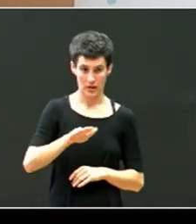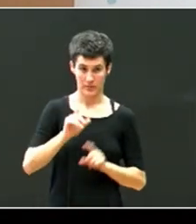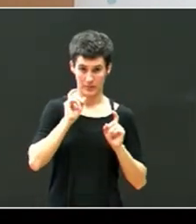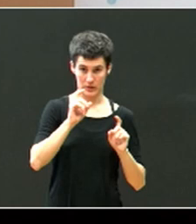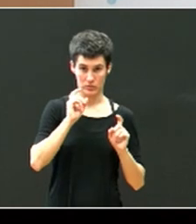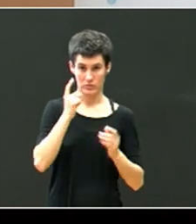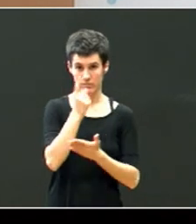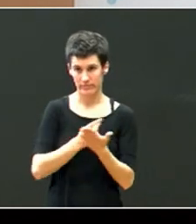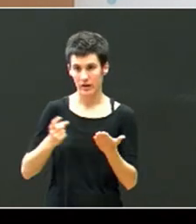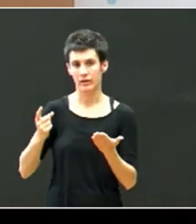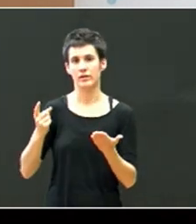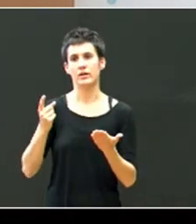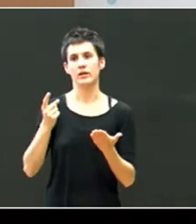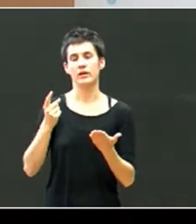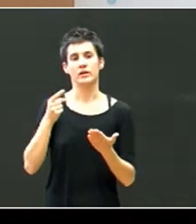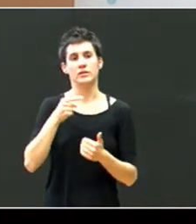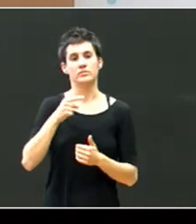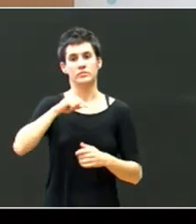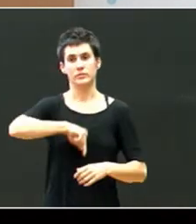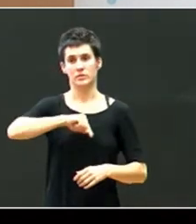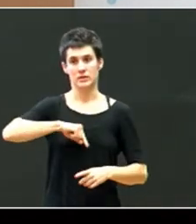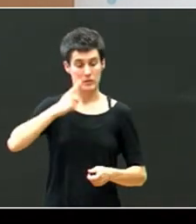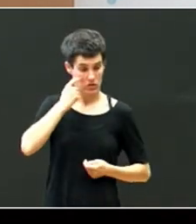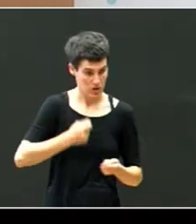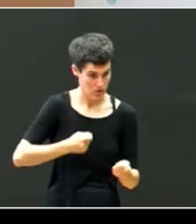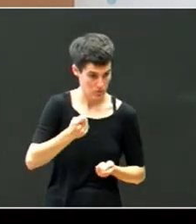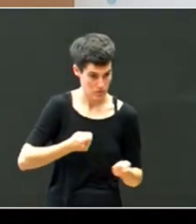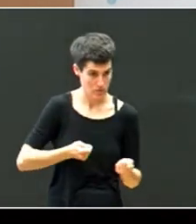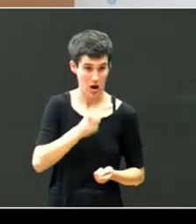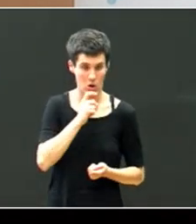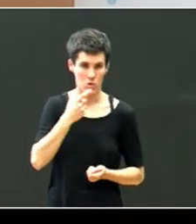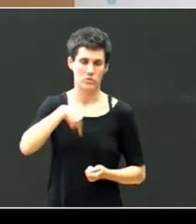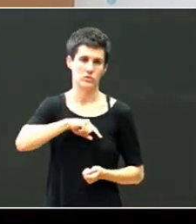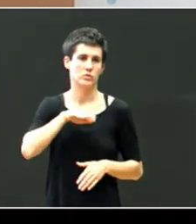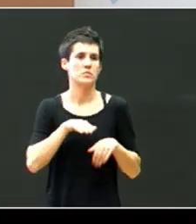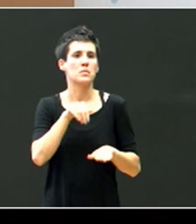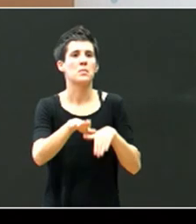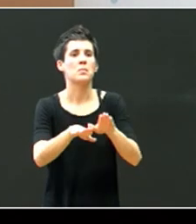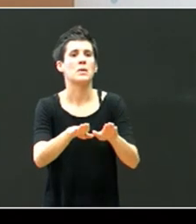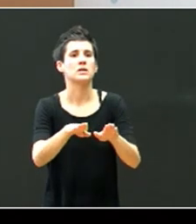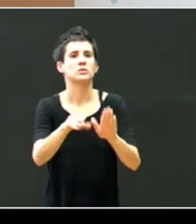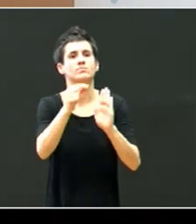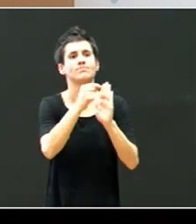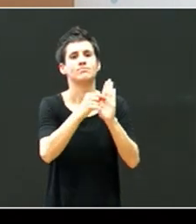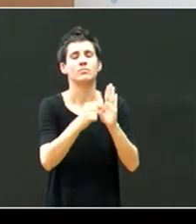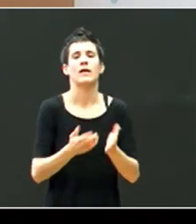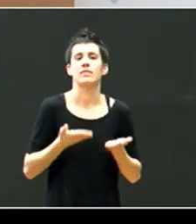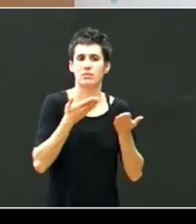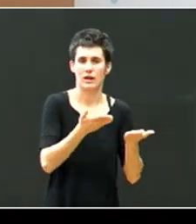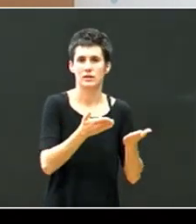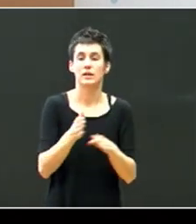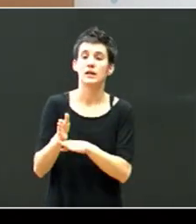zehurtasun hori, eta emozio hori, regulatzeko hainbat, izpide, desberdinak, eta gero bigarrena dauzio